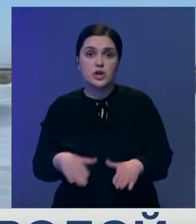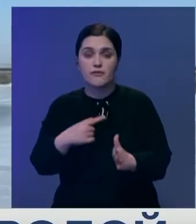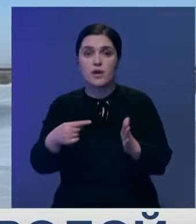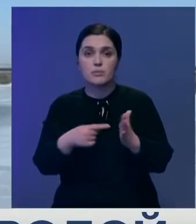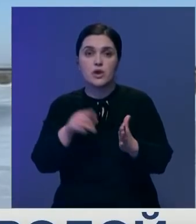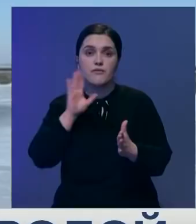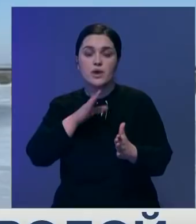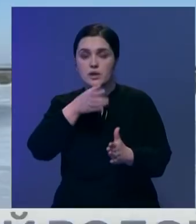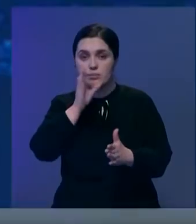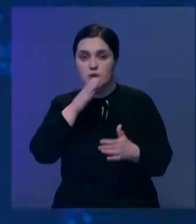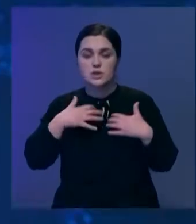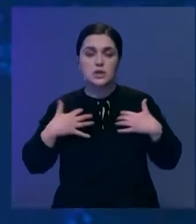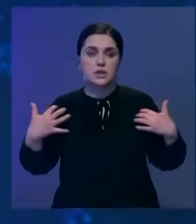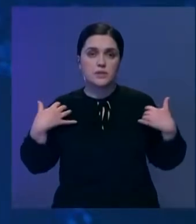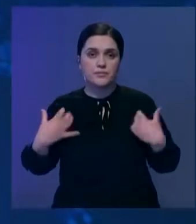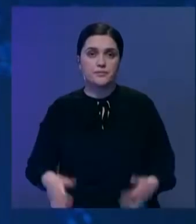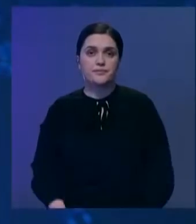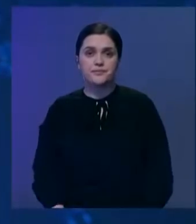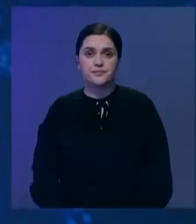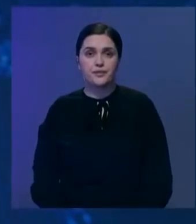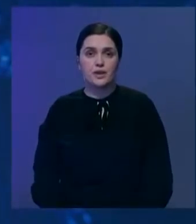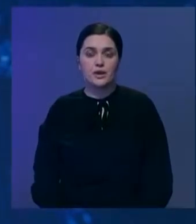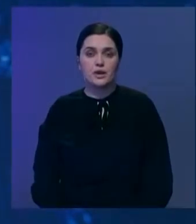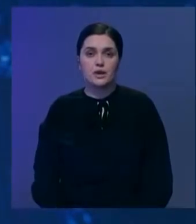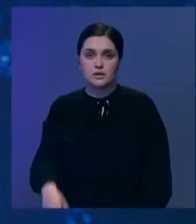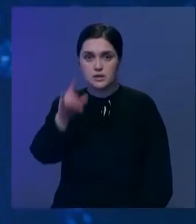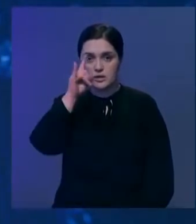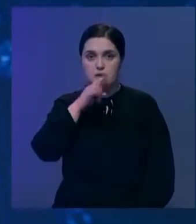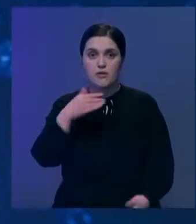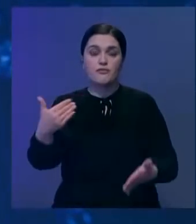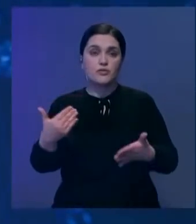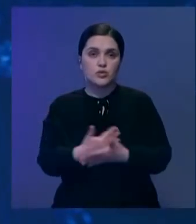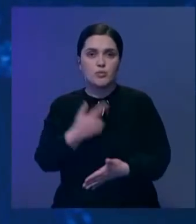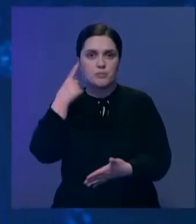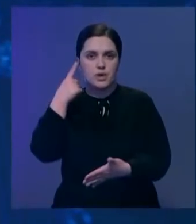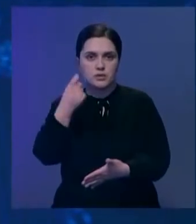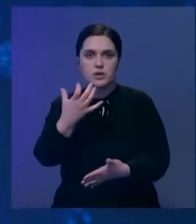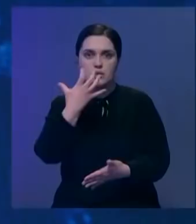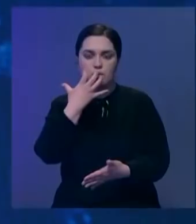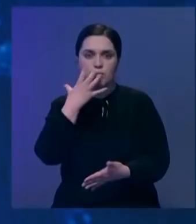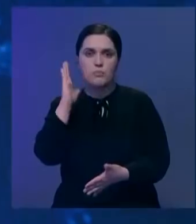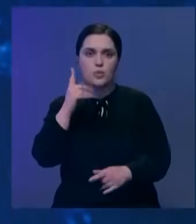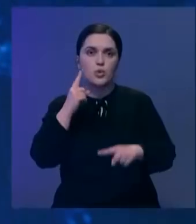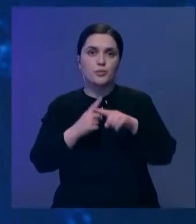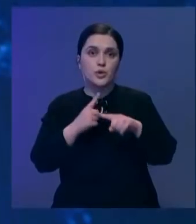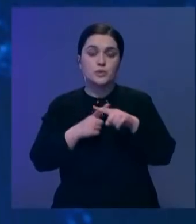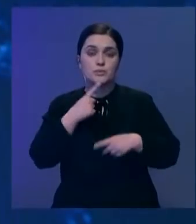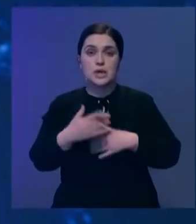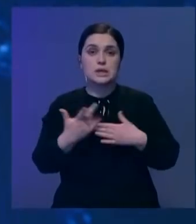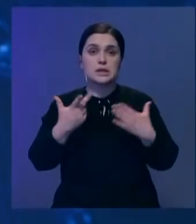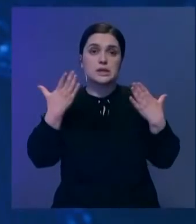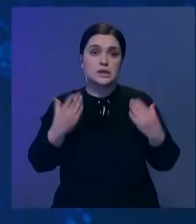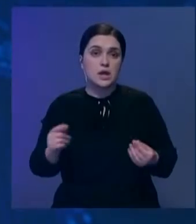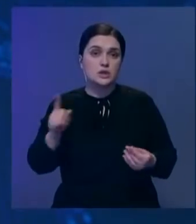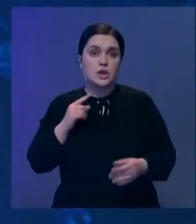скота. Тем временем на большей части Казахстана вновь прогнозируют понижение температуры. В ближайшие три дня